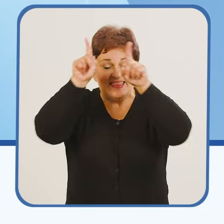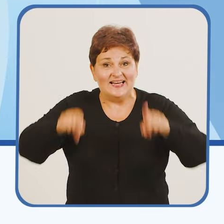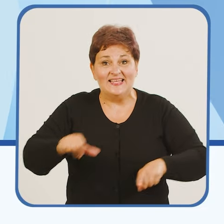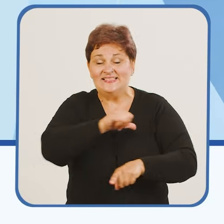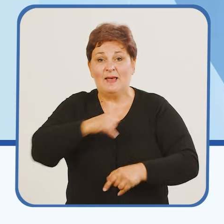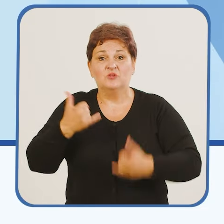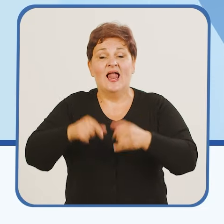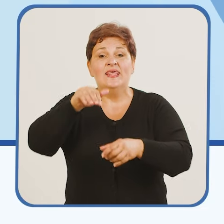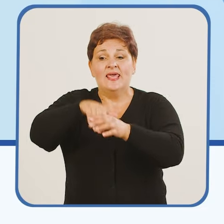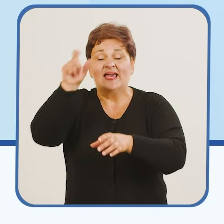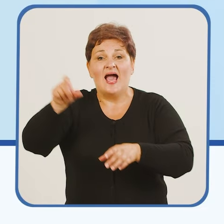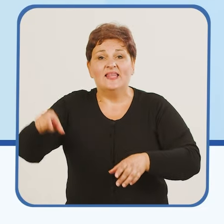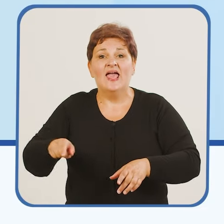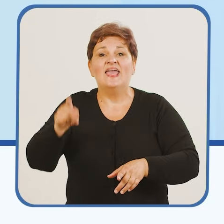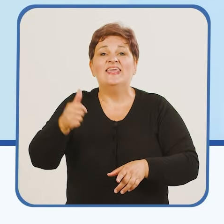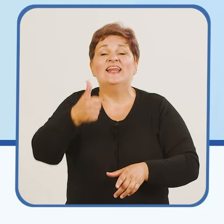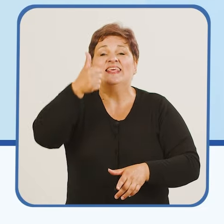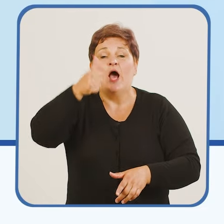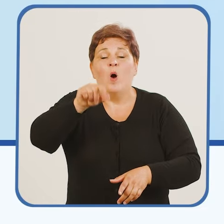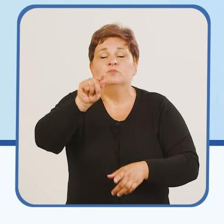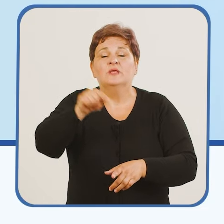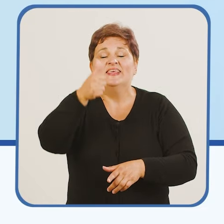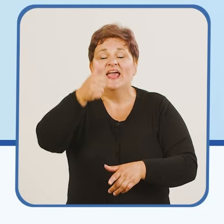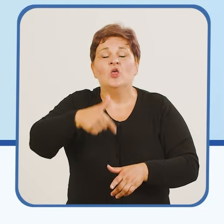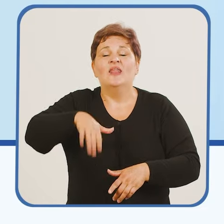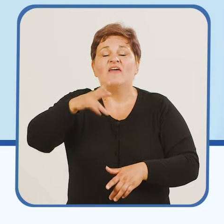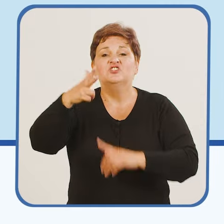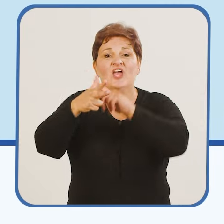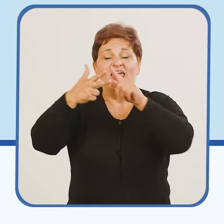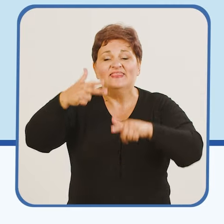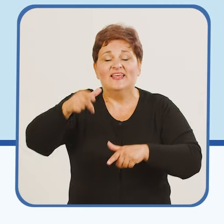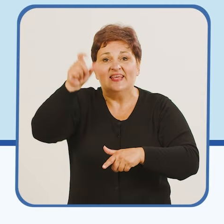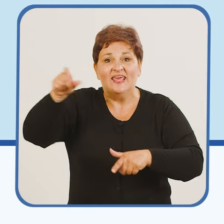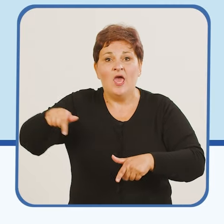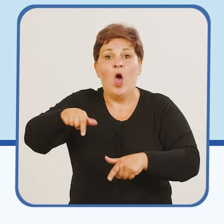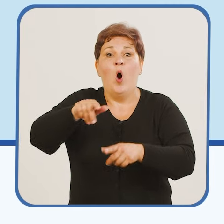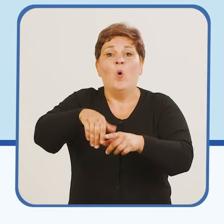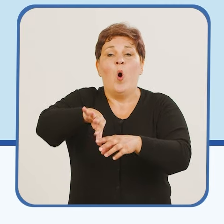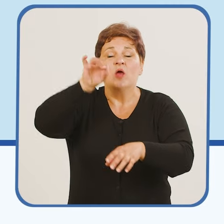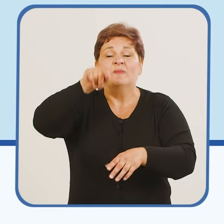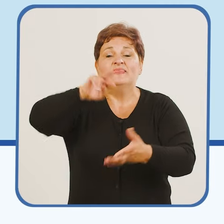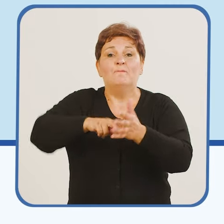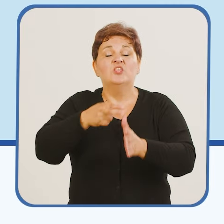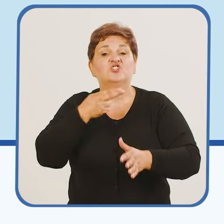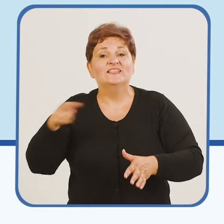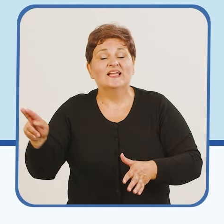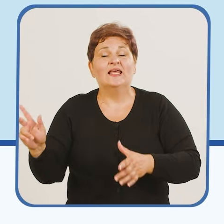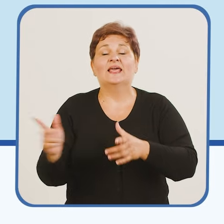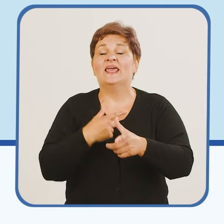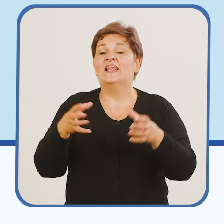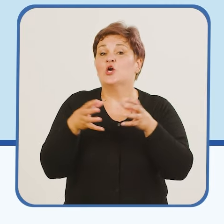jedne liste neovisnih kandidata i označite jednog ili najviše tri kandidata unutar te odobrane političke stranke,